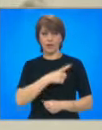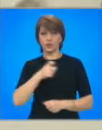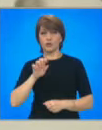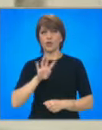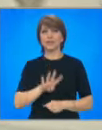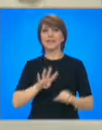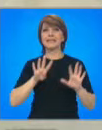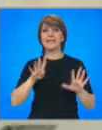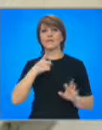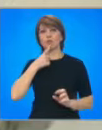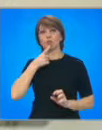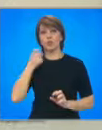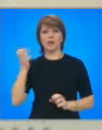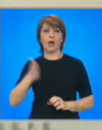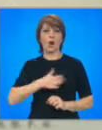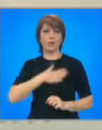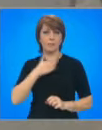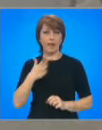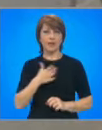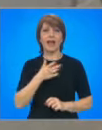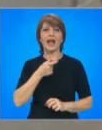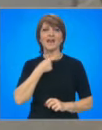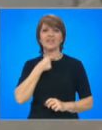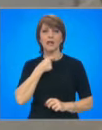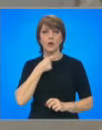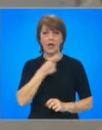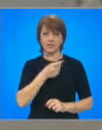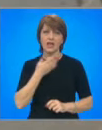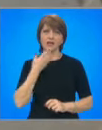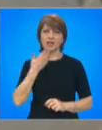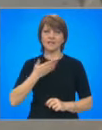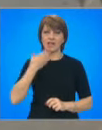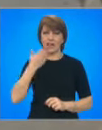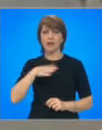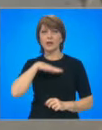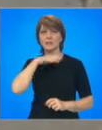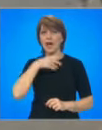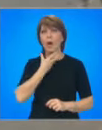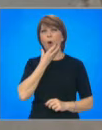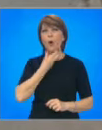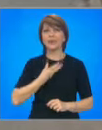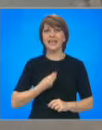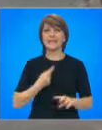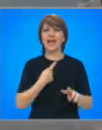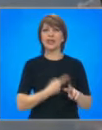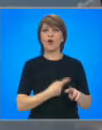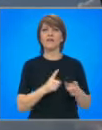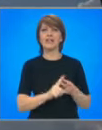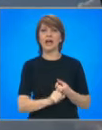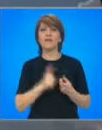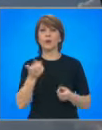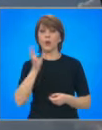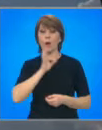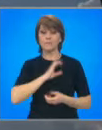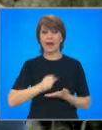149 години от гибелта на Васил Левски. Ще ви разкажем за отец Неофит Калчев, който успява да излекува апостола в Белград.